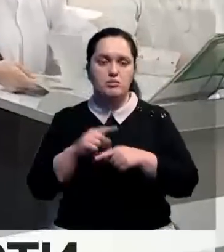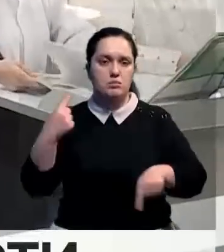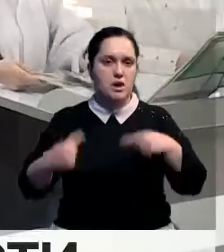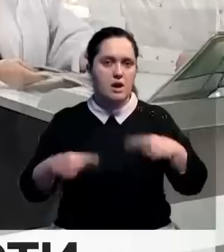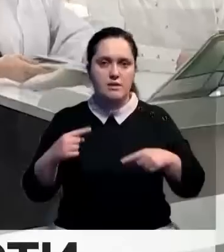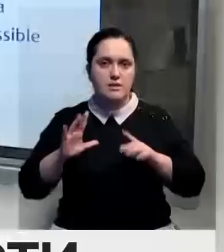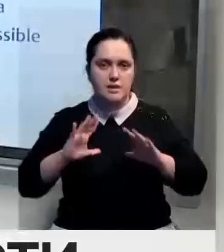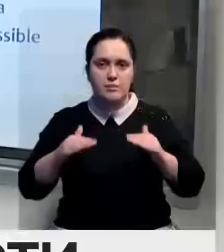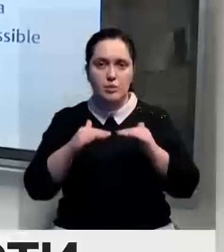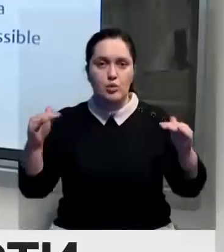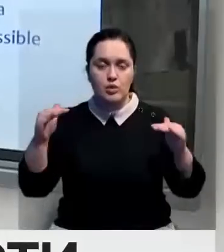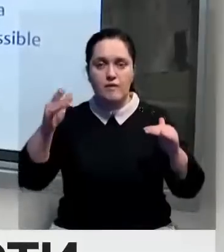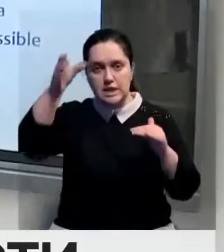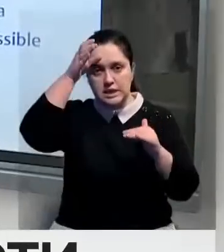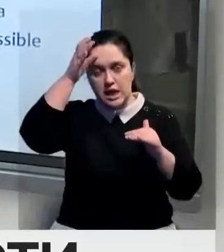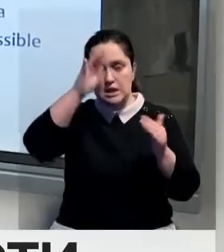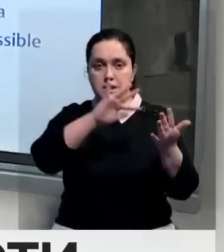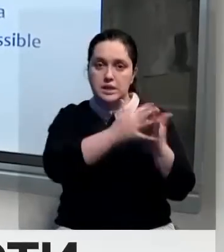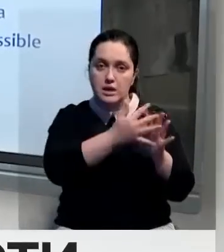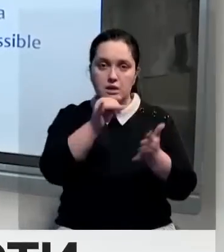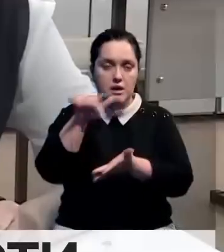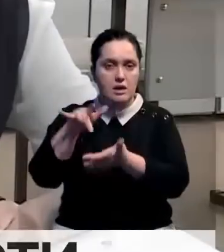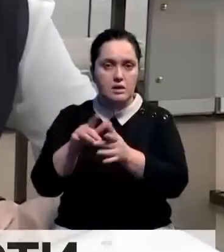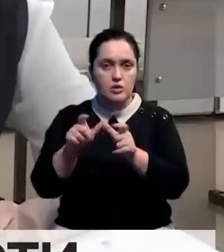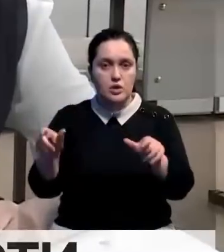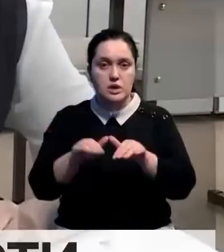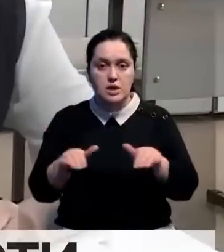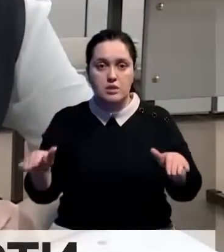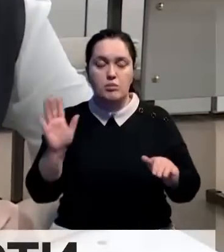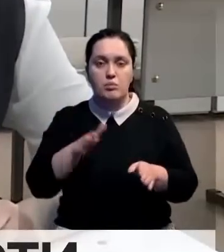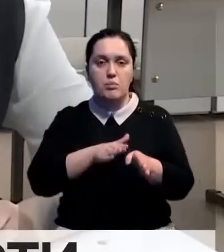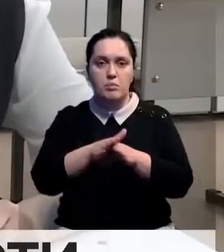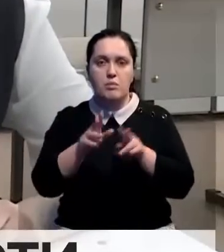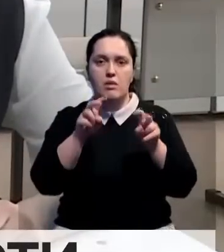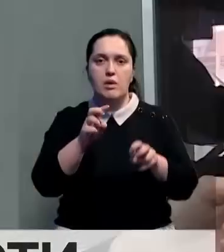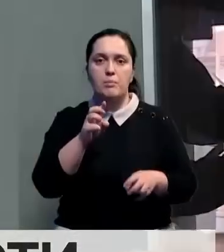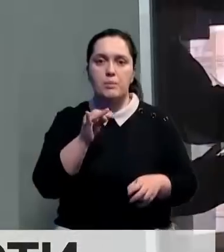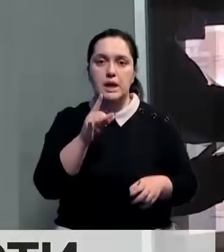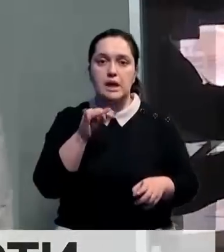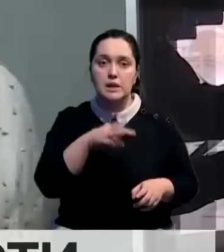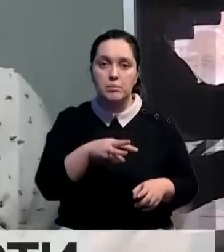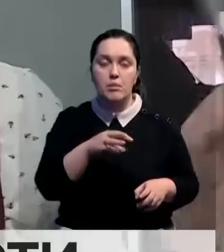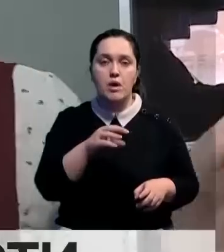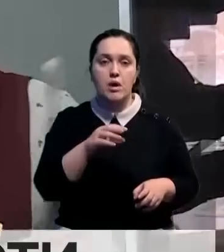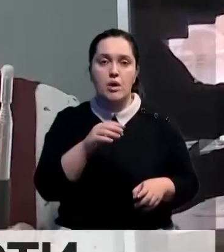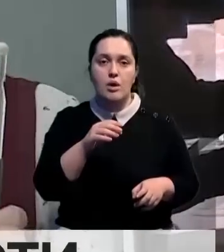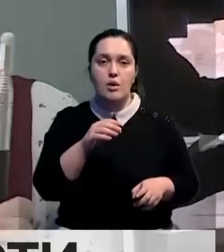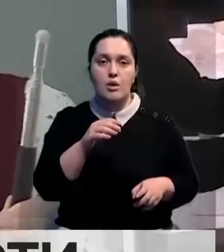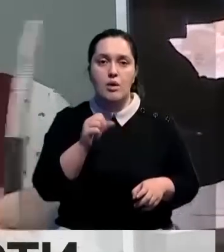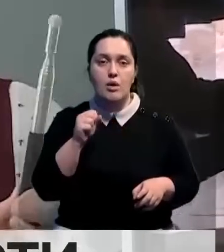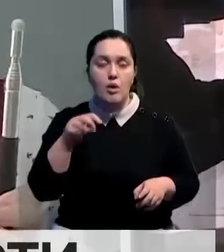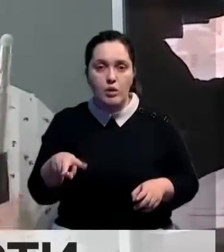в уровне знаний между сельскими и городскими школьниками, в области реализуют проект «Балемул». В его рамках 35